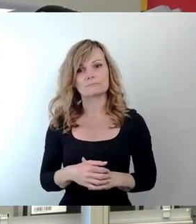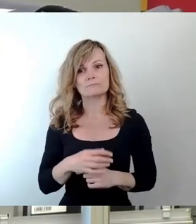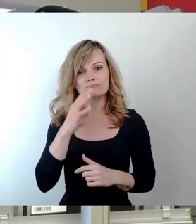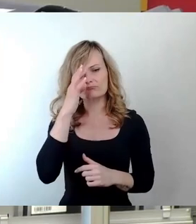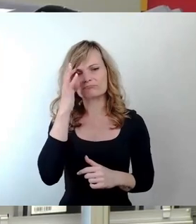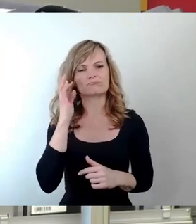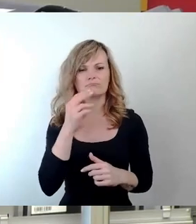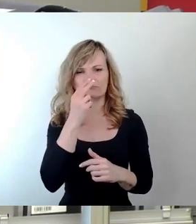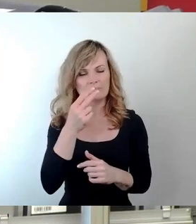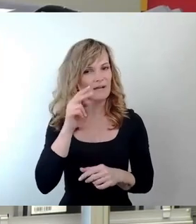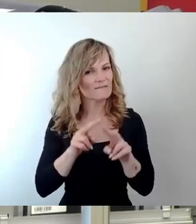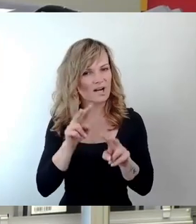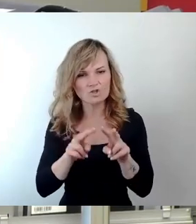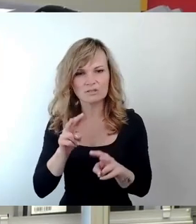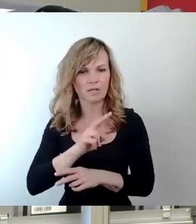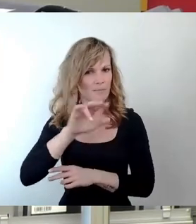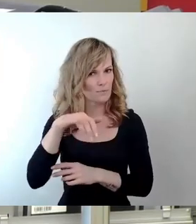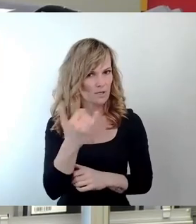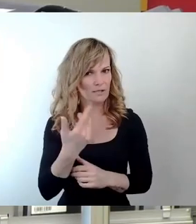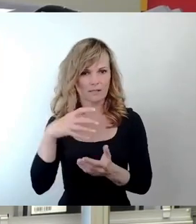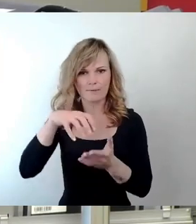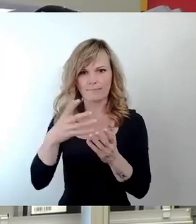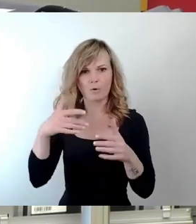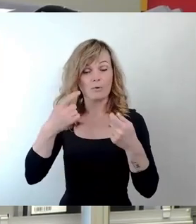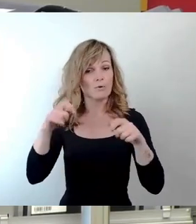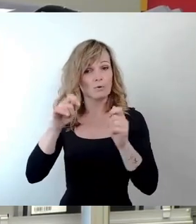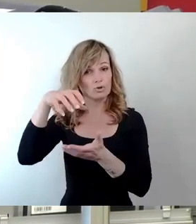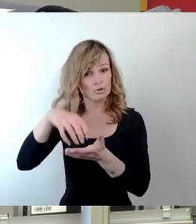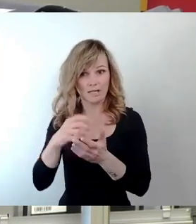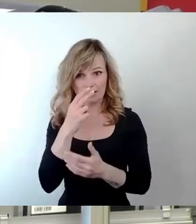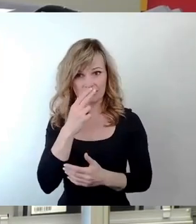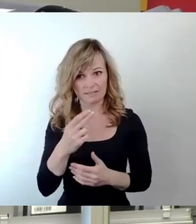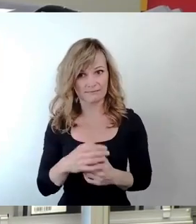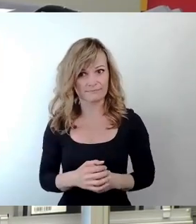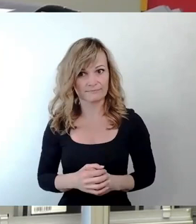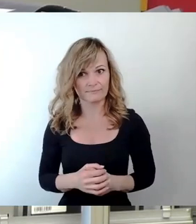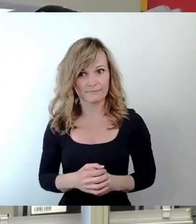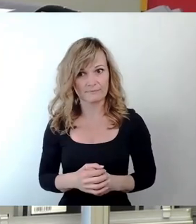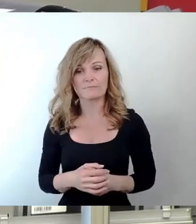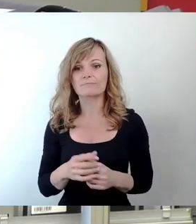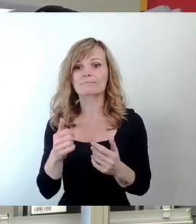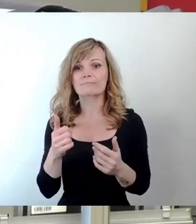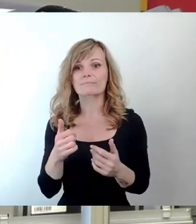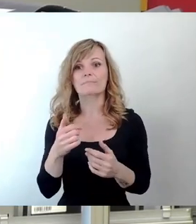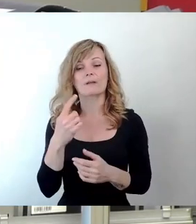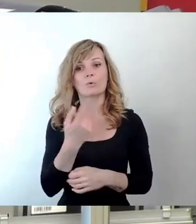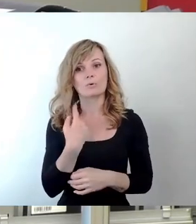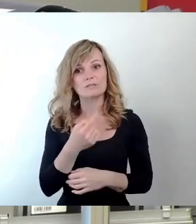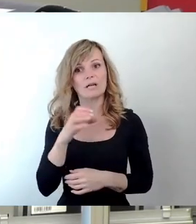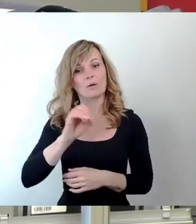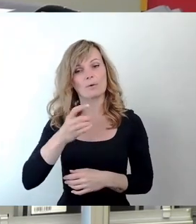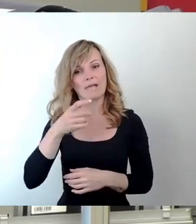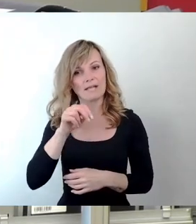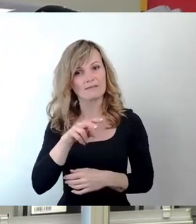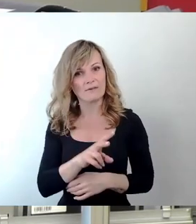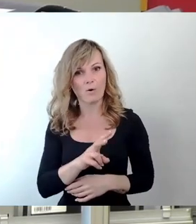großen Bausteinen. Das eine ist, oder sind unsere großen ÖPNV-Vorhaben, Stadtbahn über die Nossner